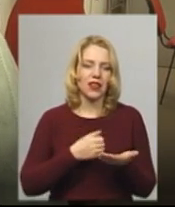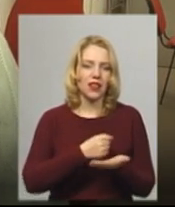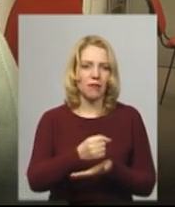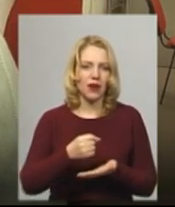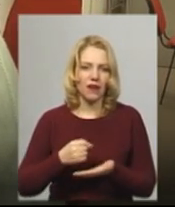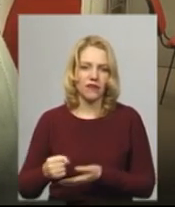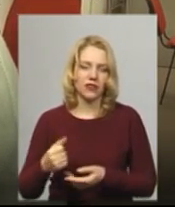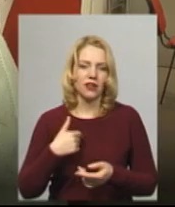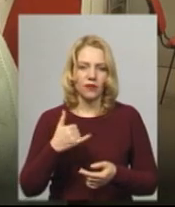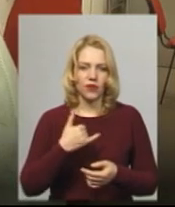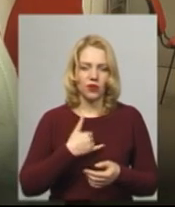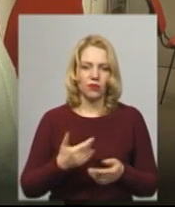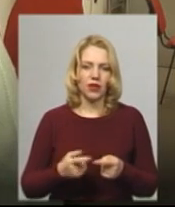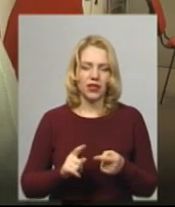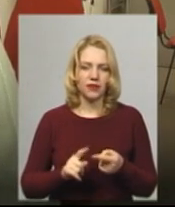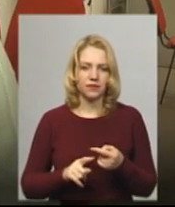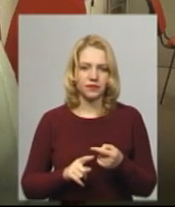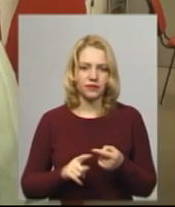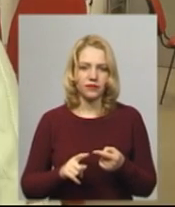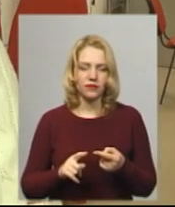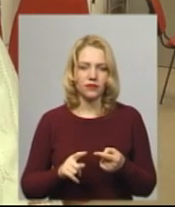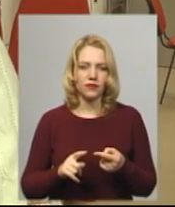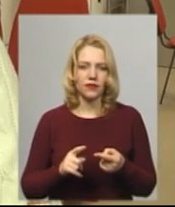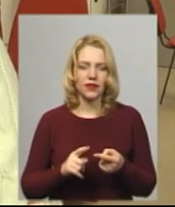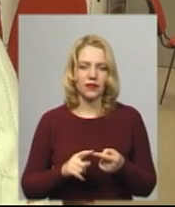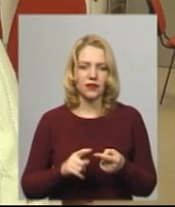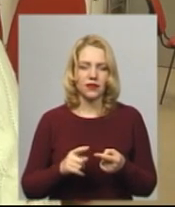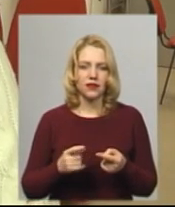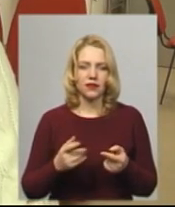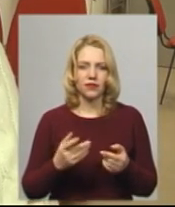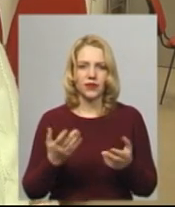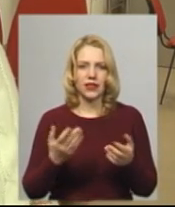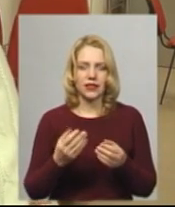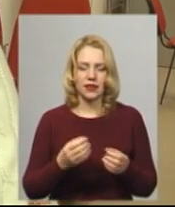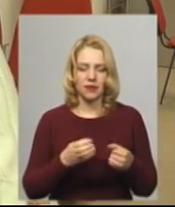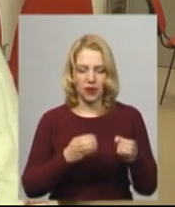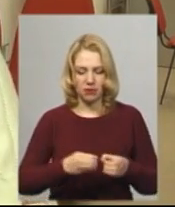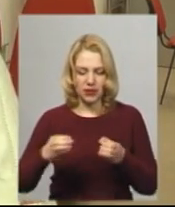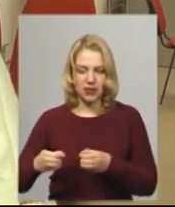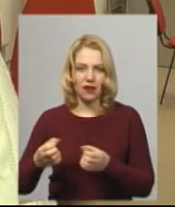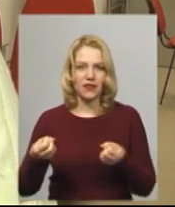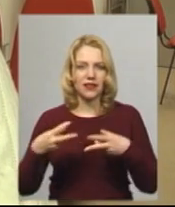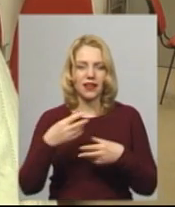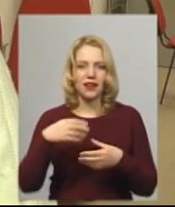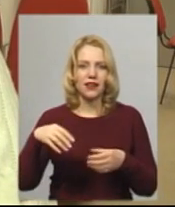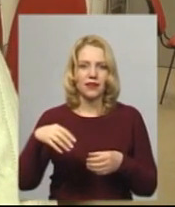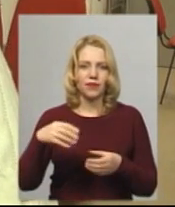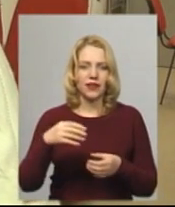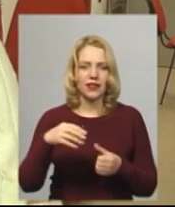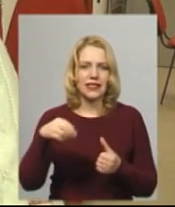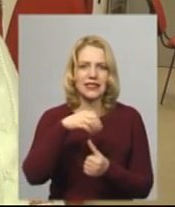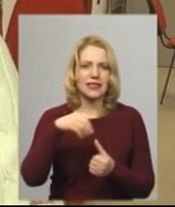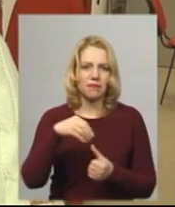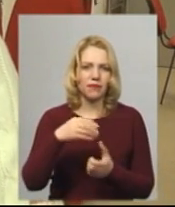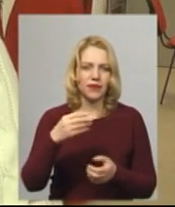сливіровка столів – це під спеції, підставки, під бутилочниці, потім